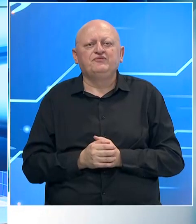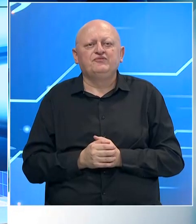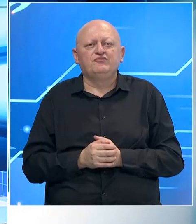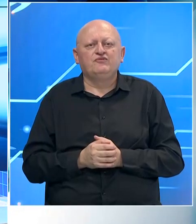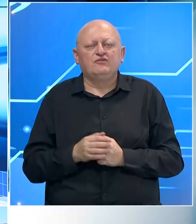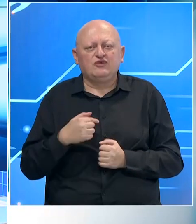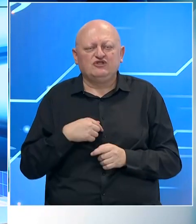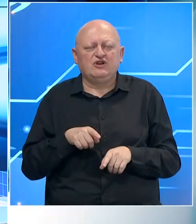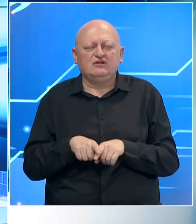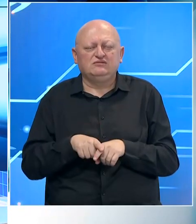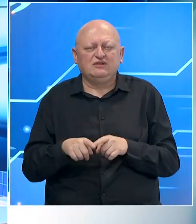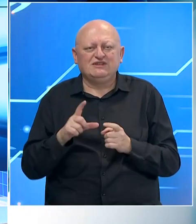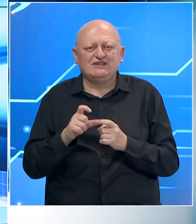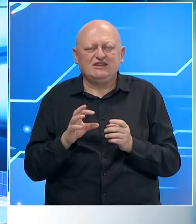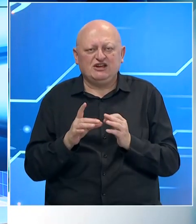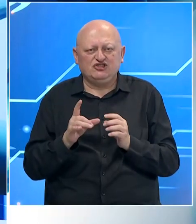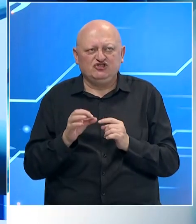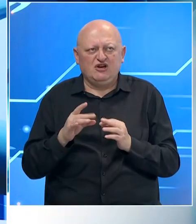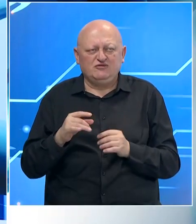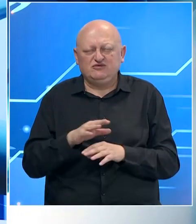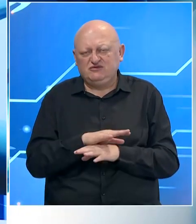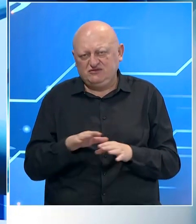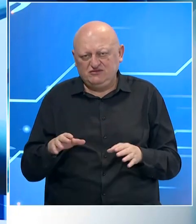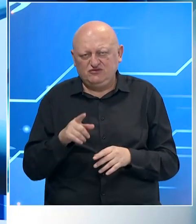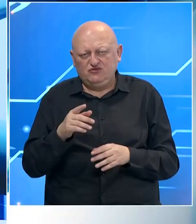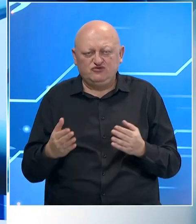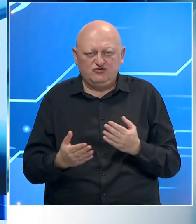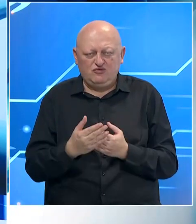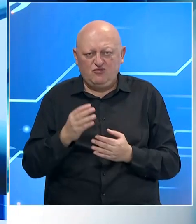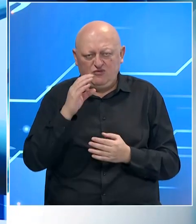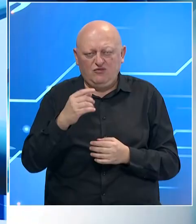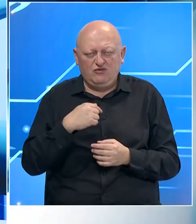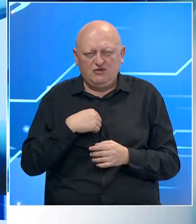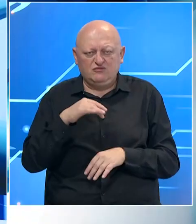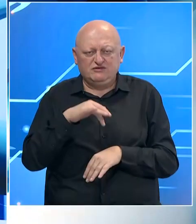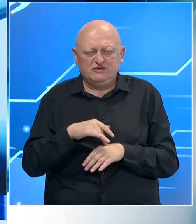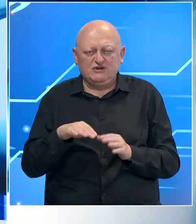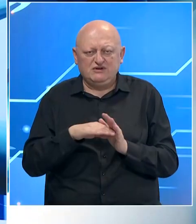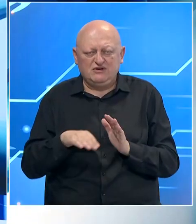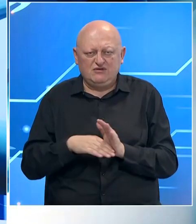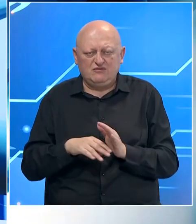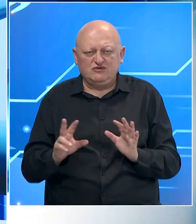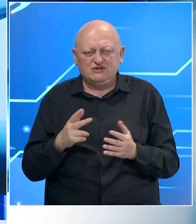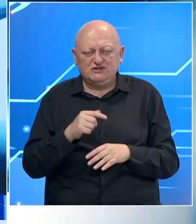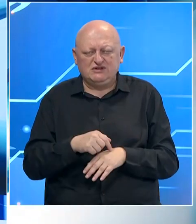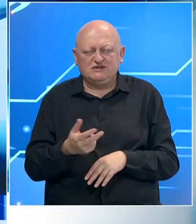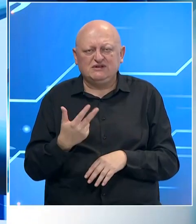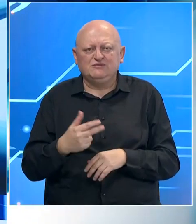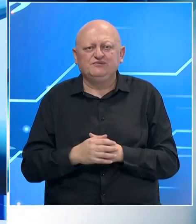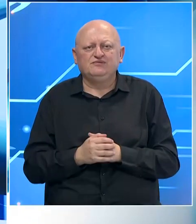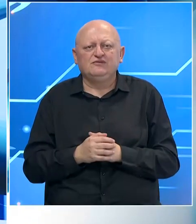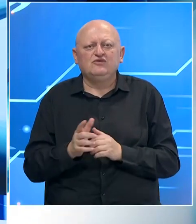Vila to je naša kolegica Sandra Šabic, svakako nju ćemo ponovo gledati u našem centralnom dnevniku od 18.30.